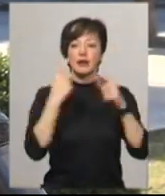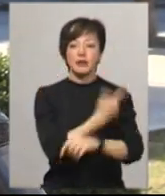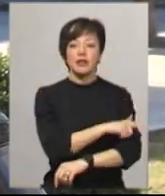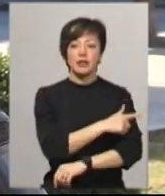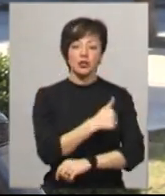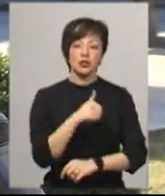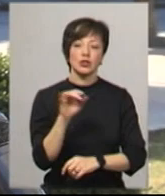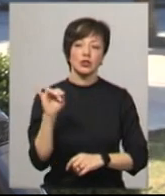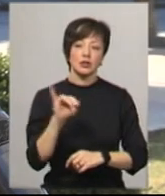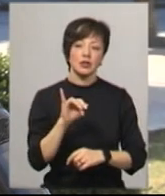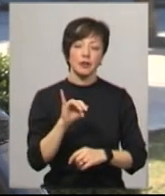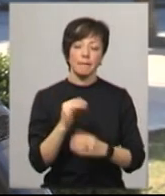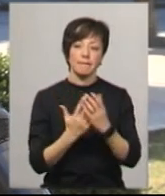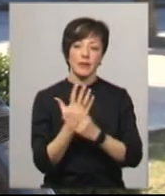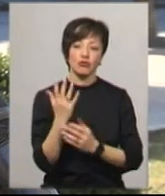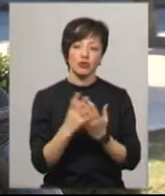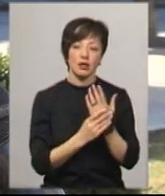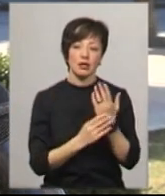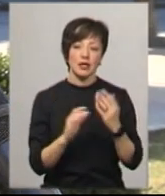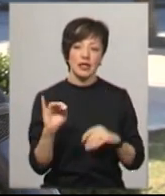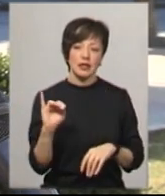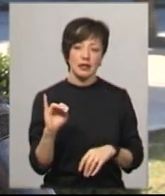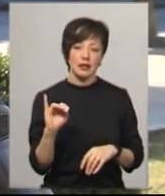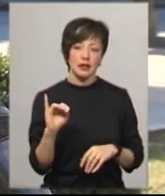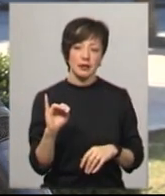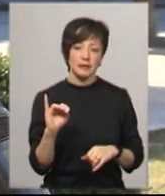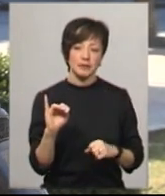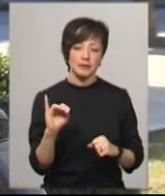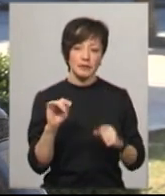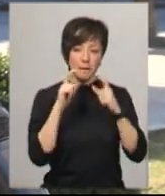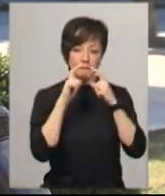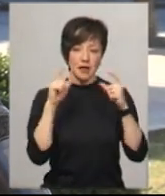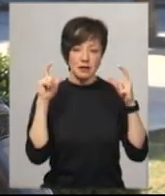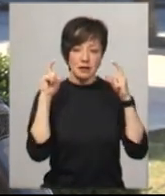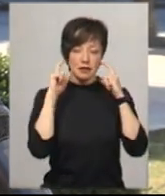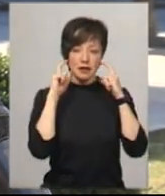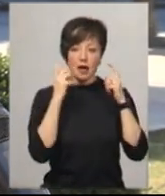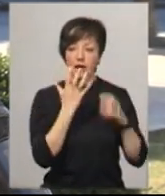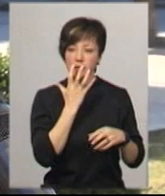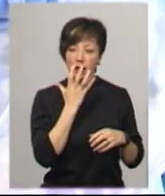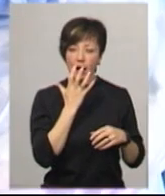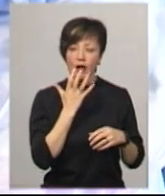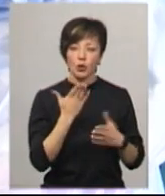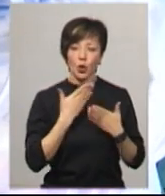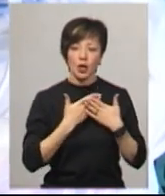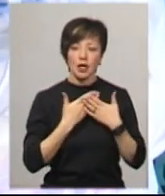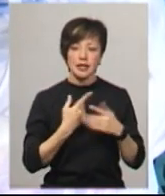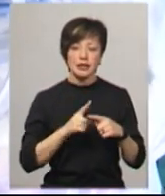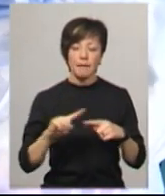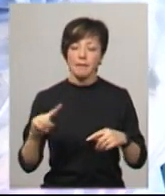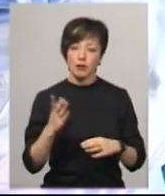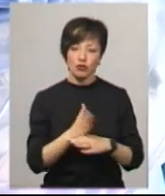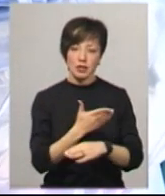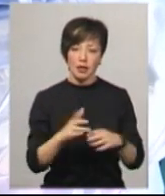перчатки, маски, респіратори. Це перша